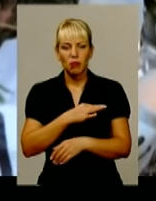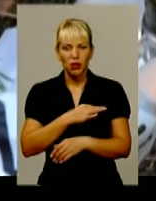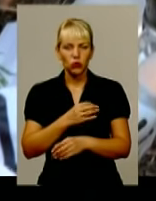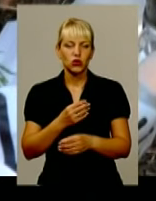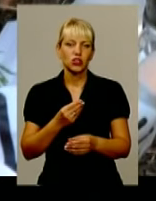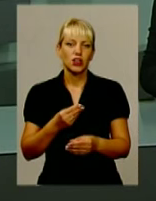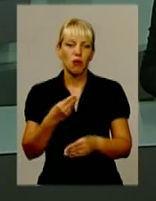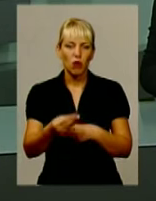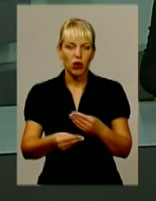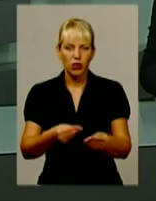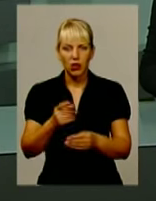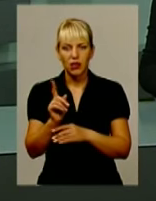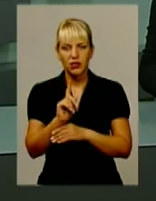квіти.